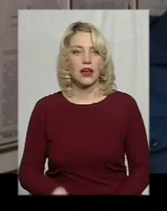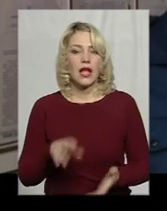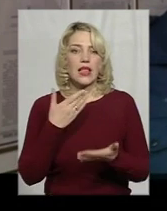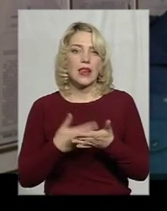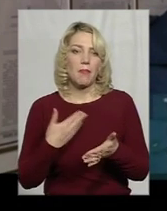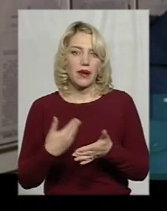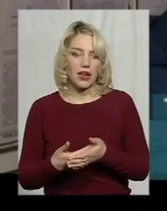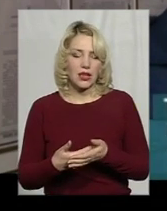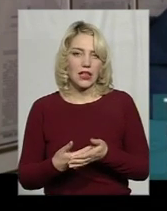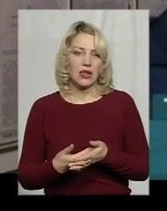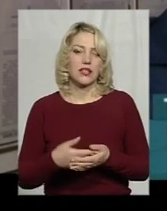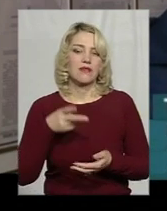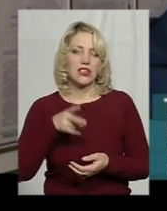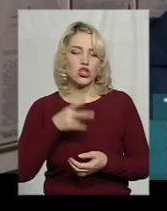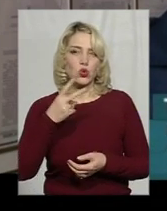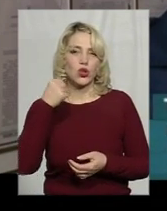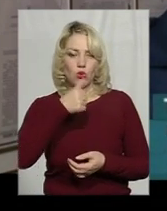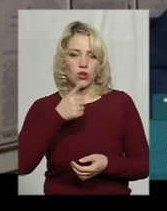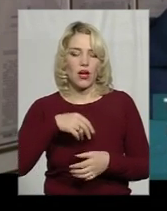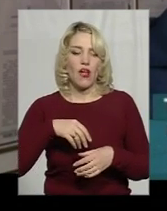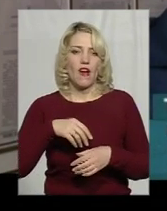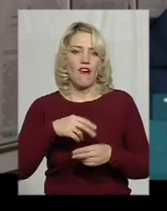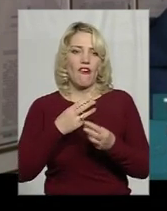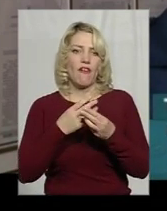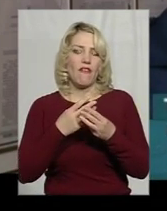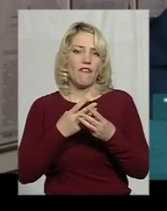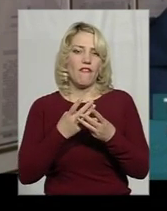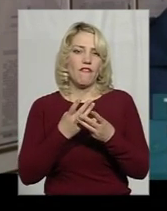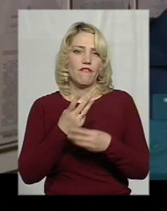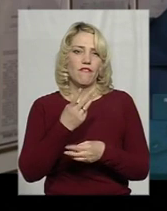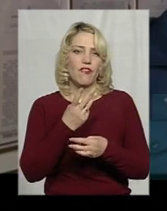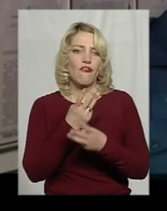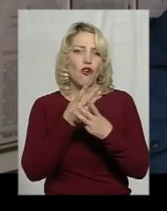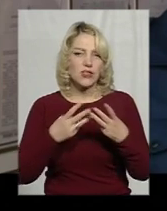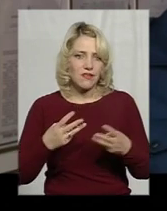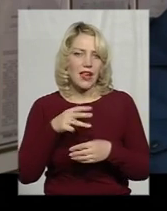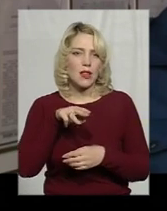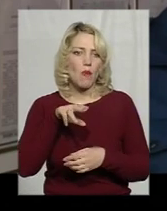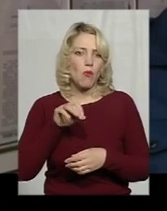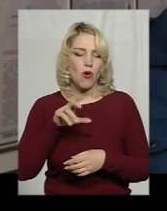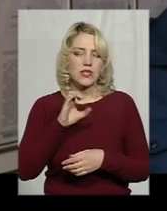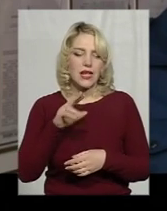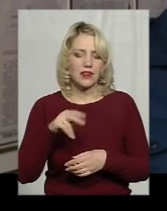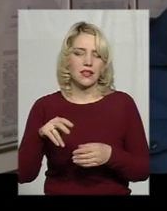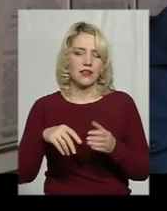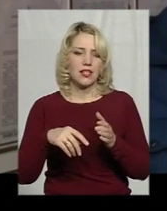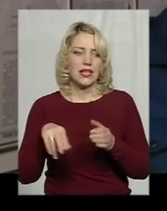Наприклад, 2002 рік Volkswagen Passat 2 літра дізель 52